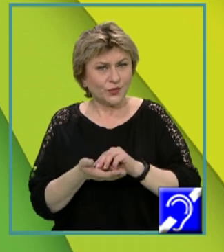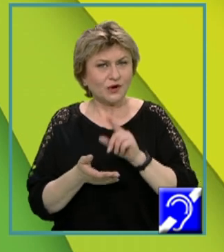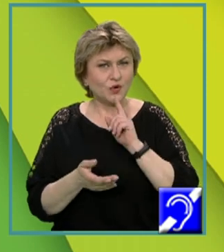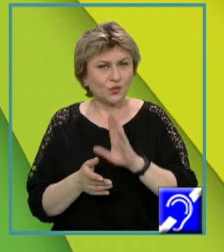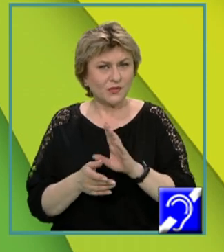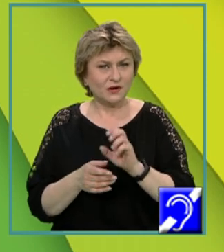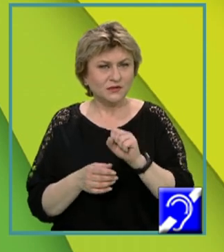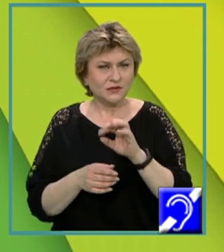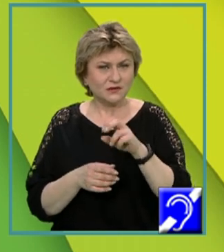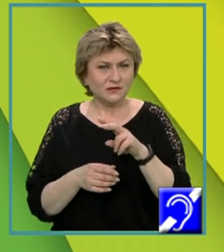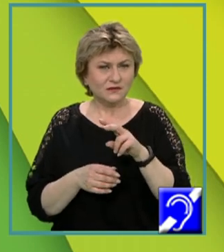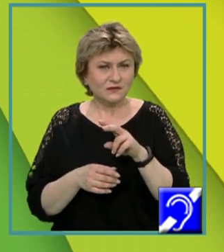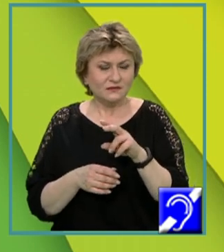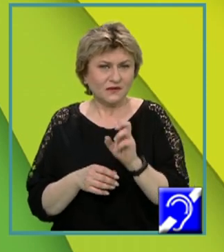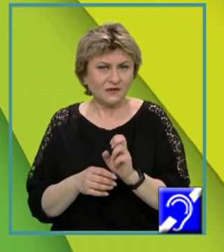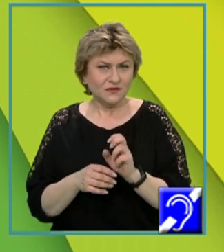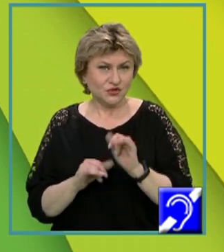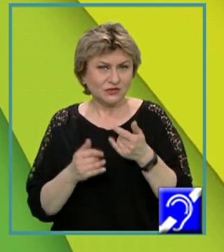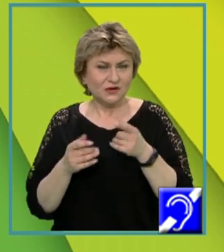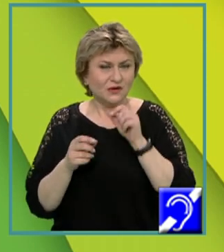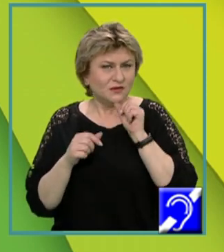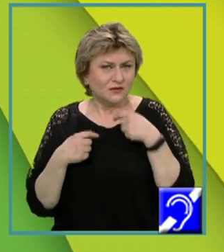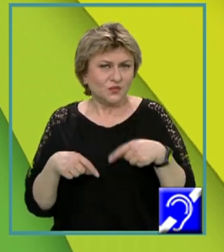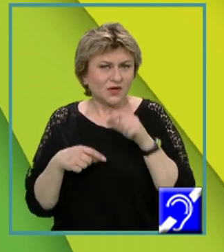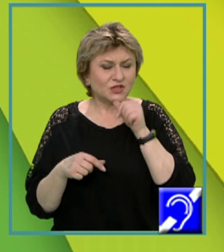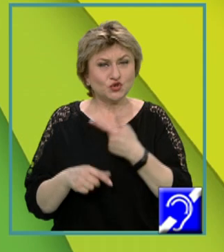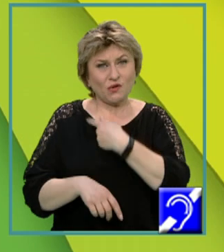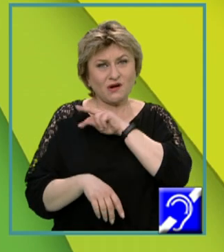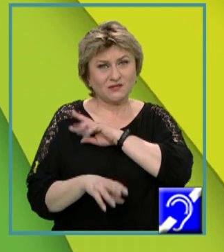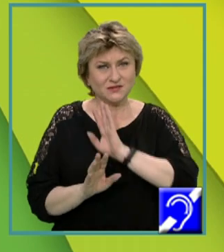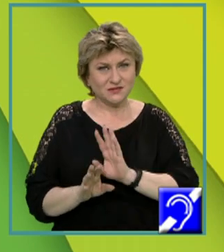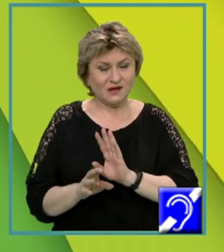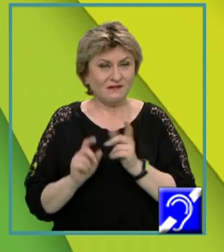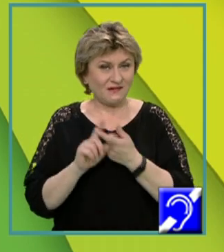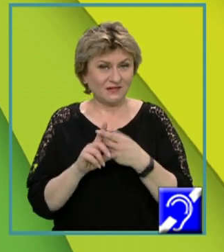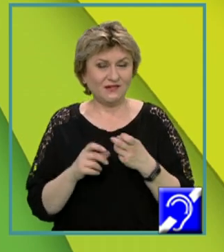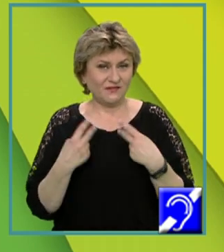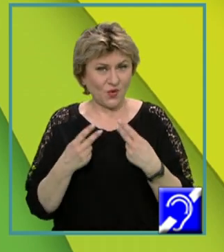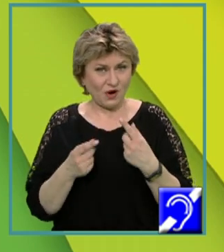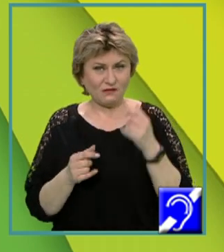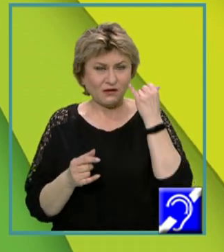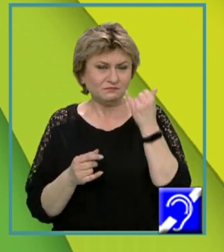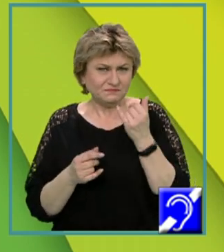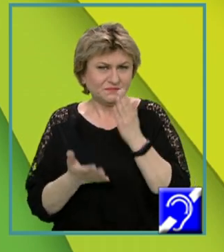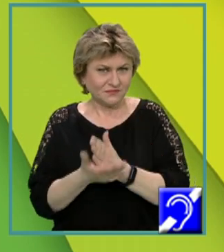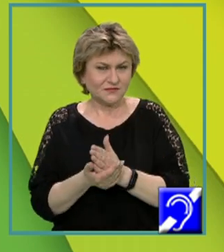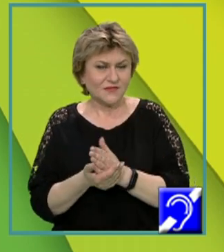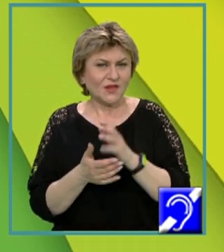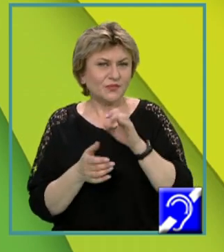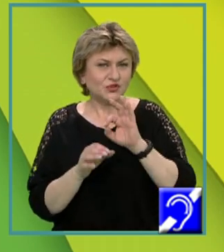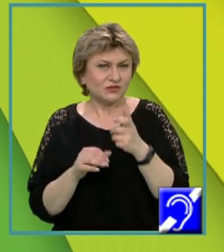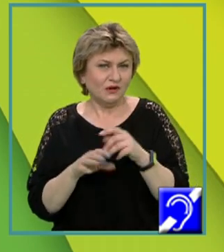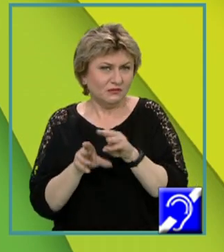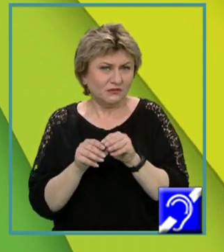stivă. Nu există niciun fel de garanție legată de valoarea inițială implicită a